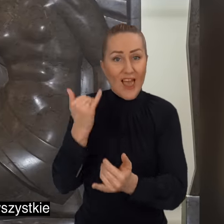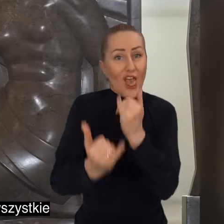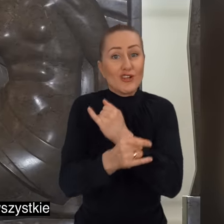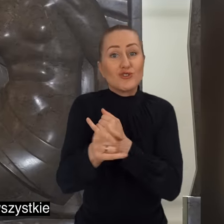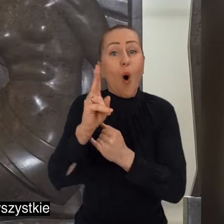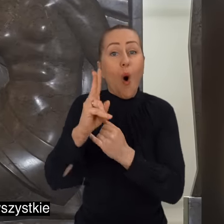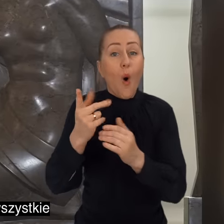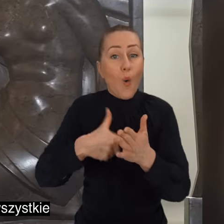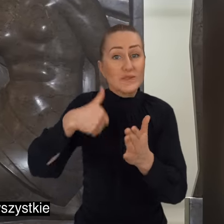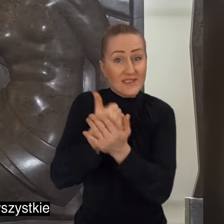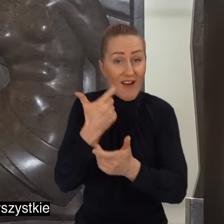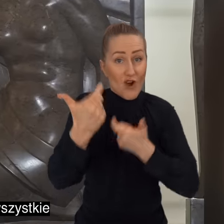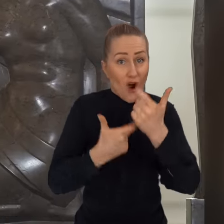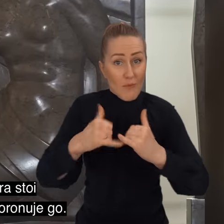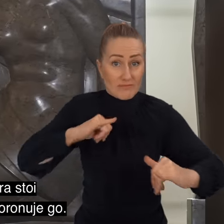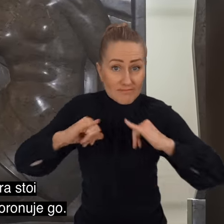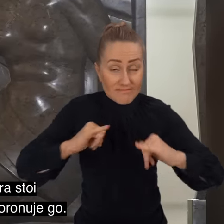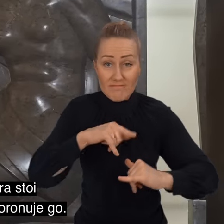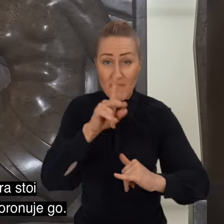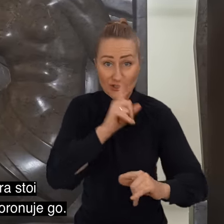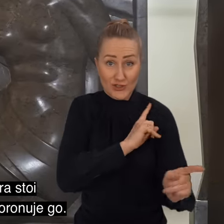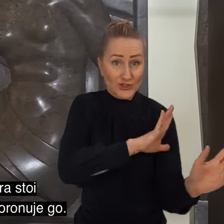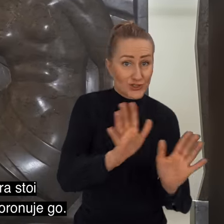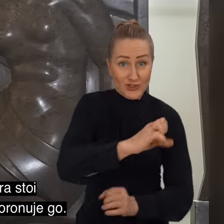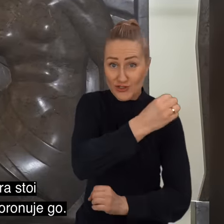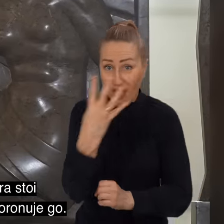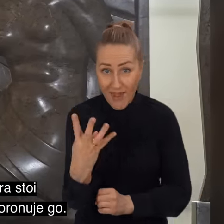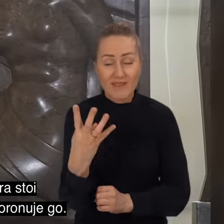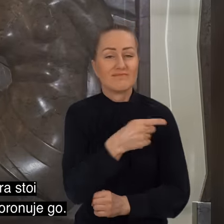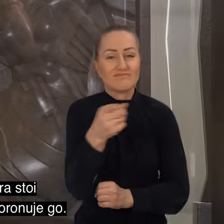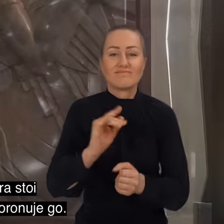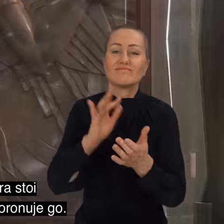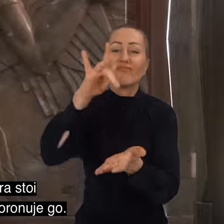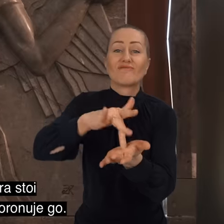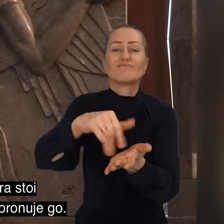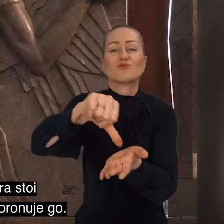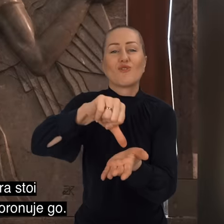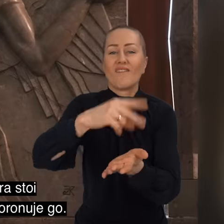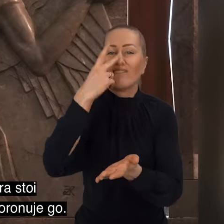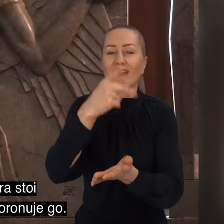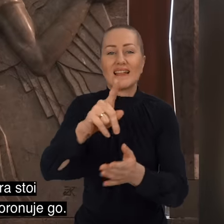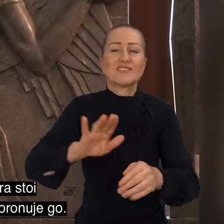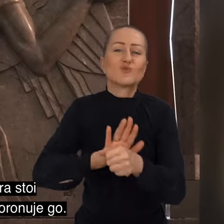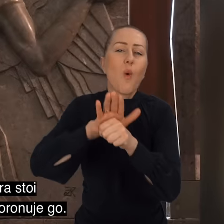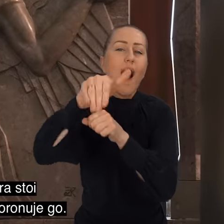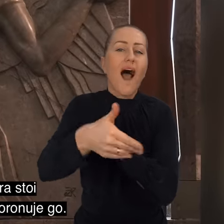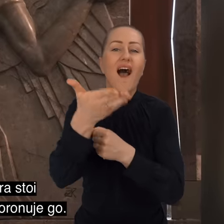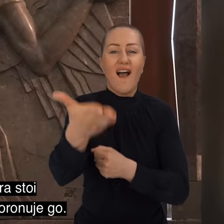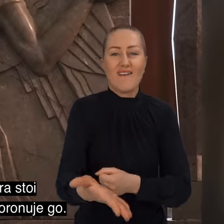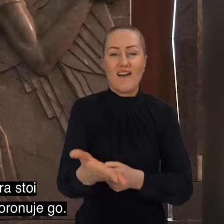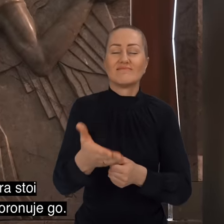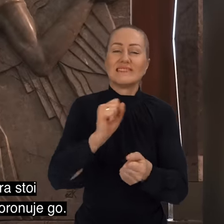ustawodawca zadba o te wszystkie cztery dziedziny, to sława, która stoi pośrodku z wieńcem laurowym,